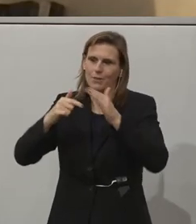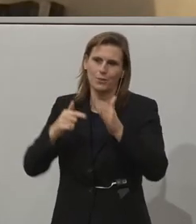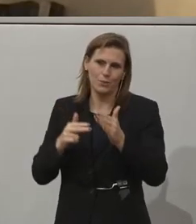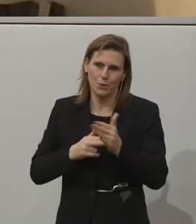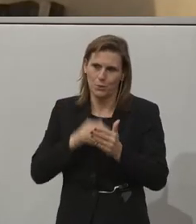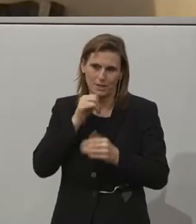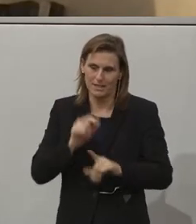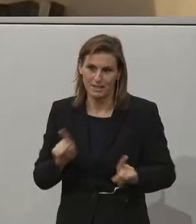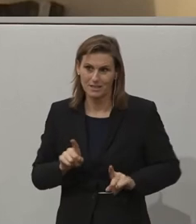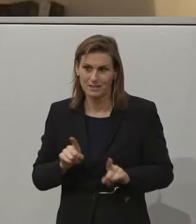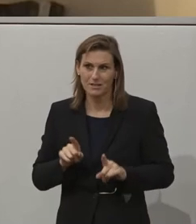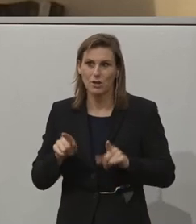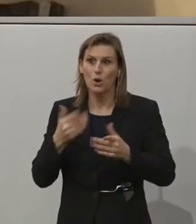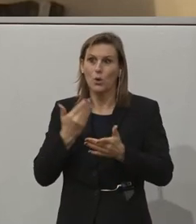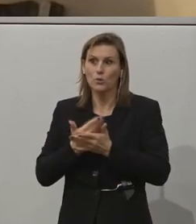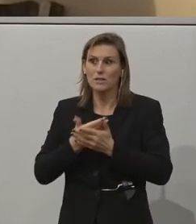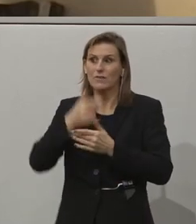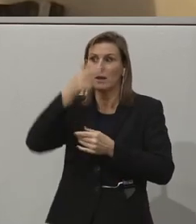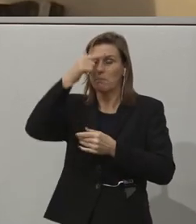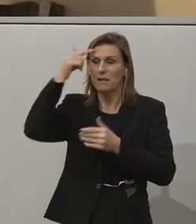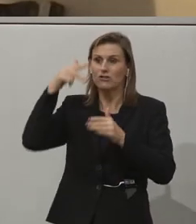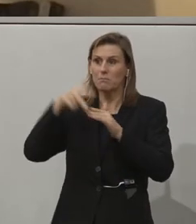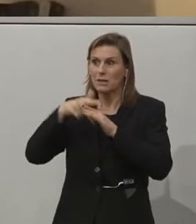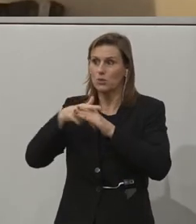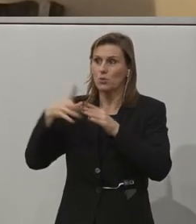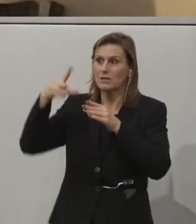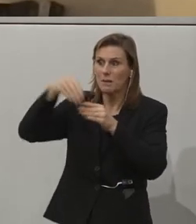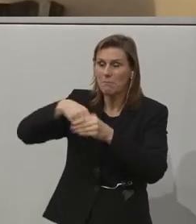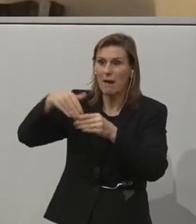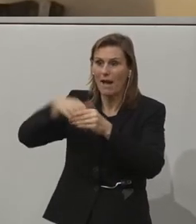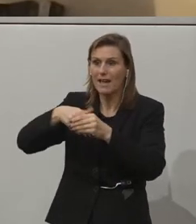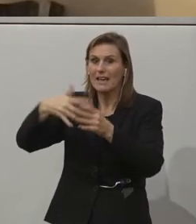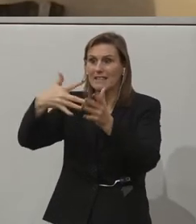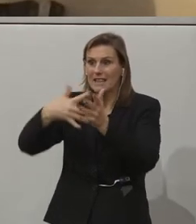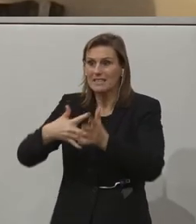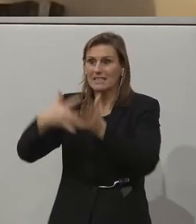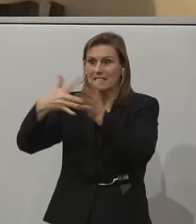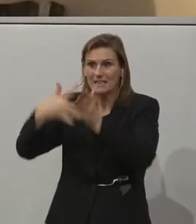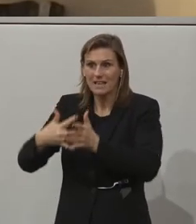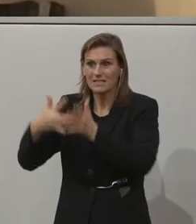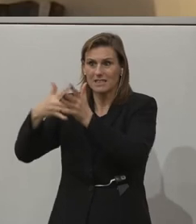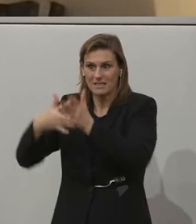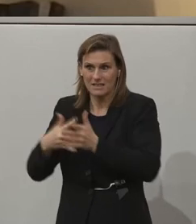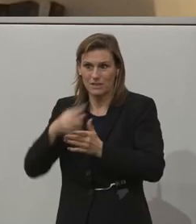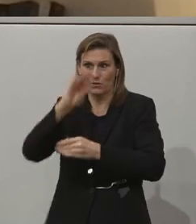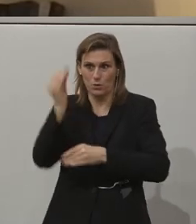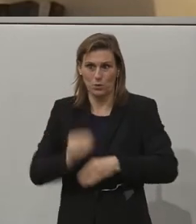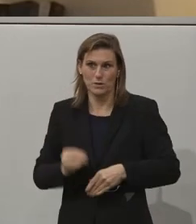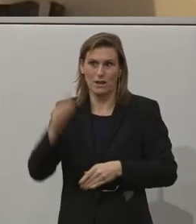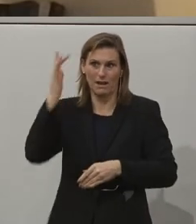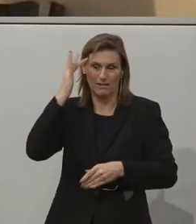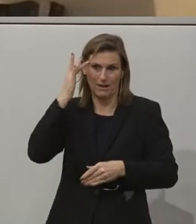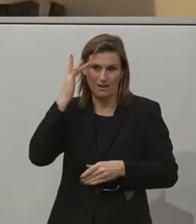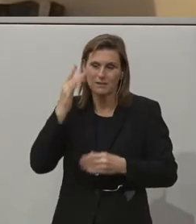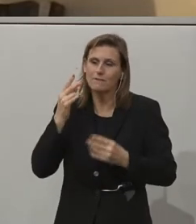of artificial intelligence. I would go one step further to say that a mature society will engage